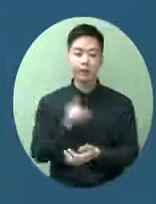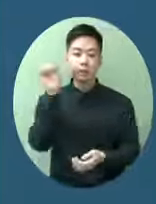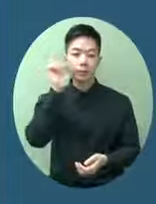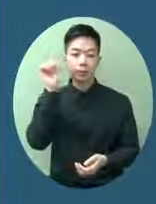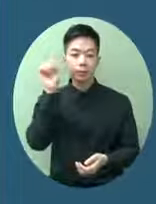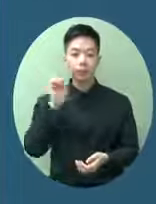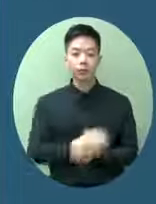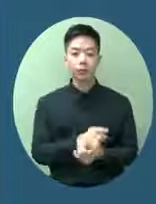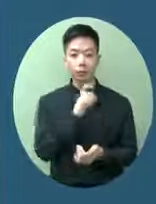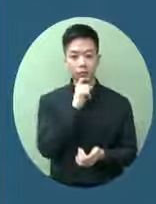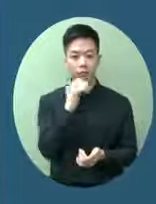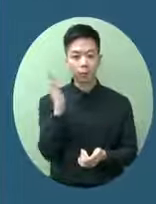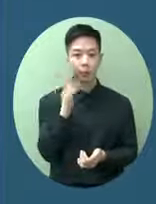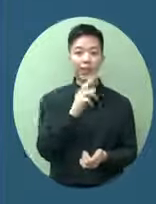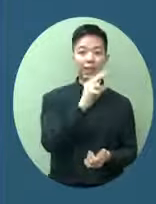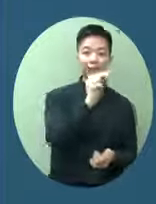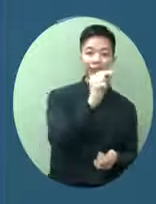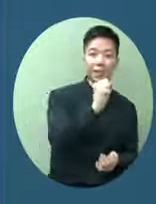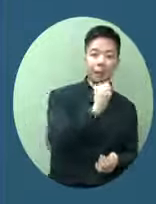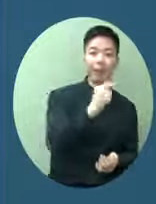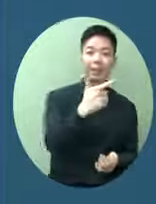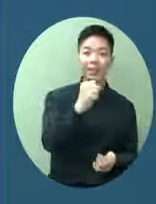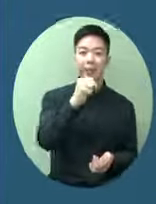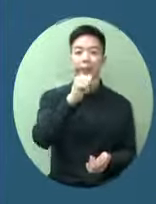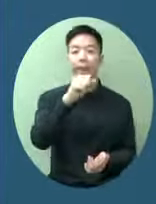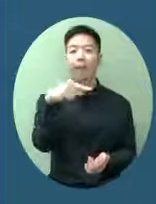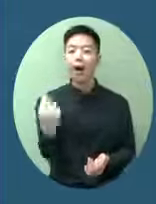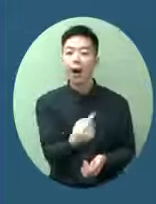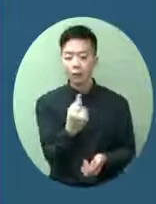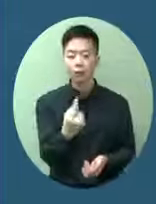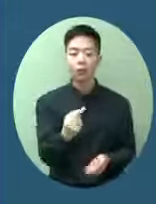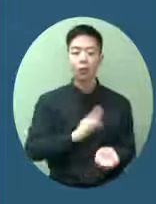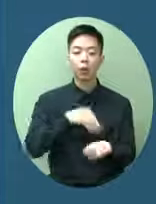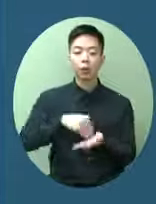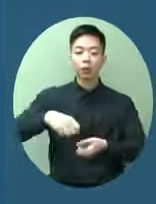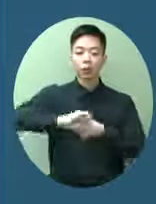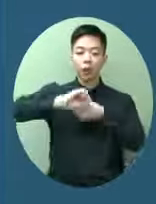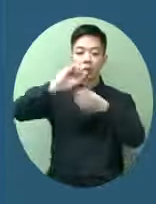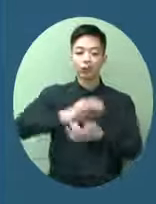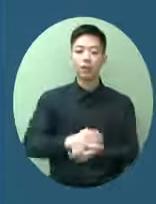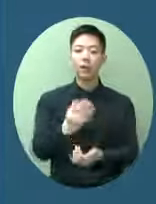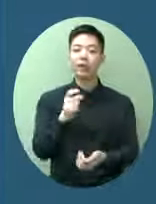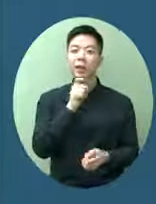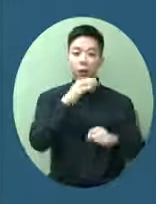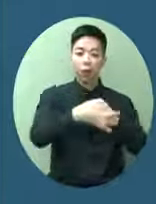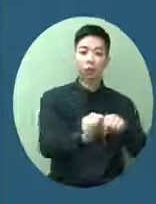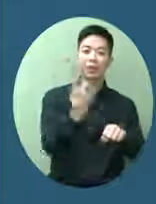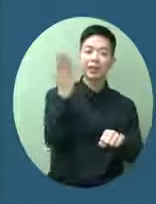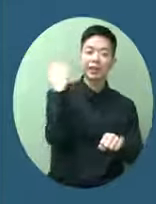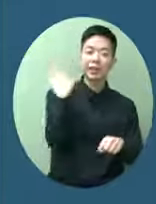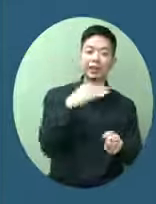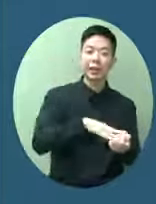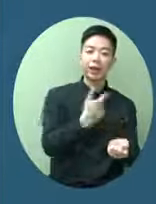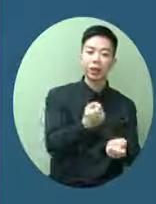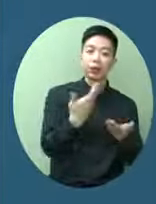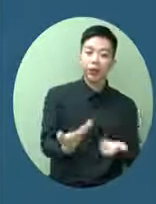有七八十萬個個案有些地方以前是管得好些現在都是有一個爆